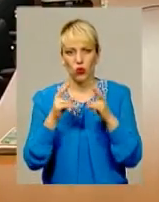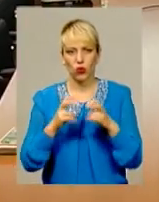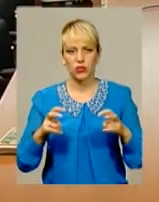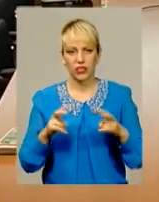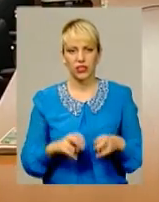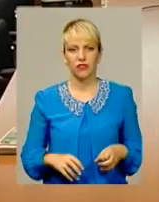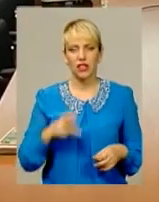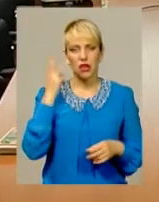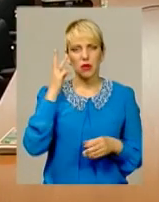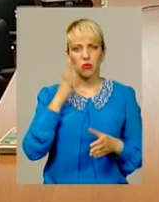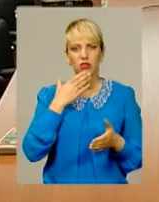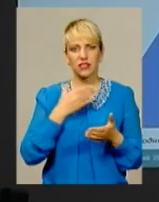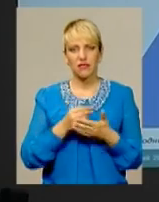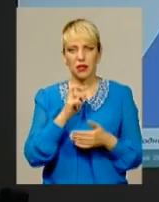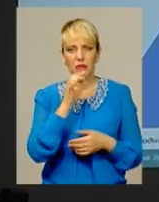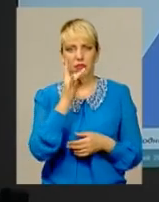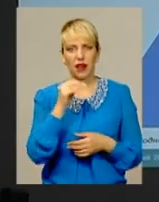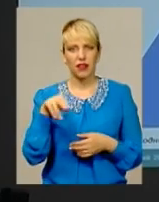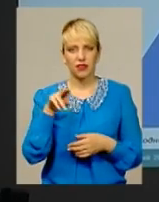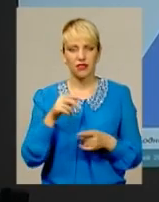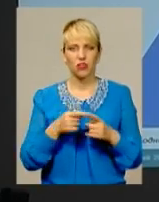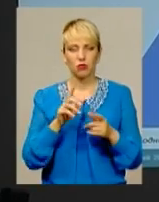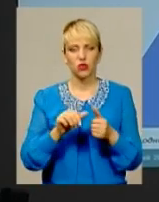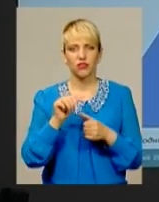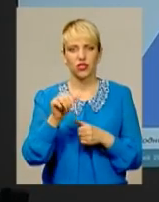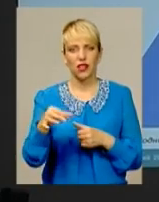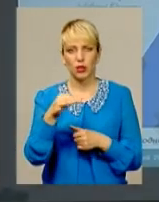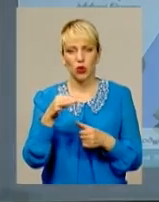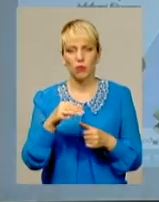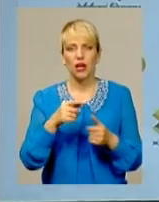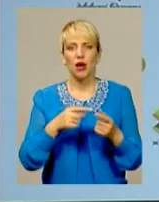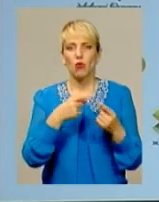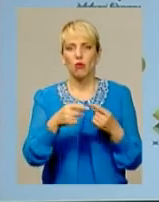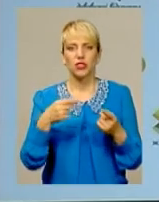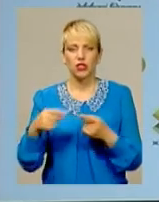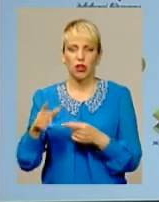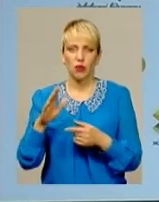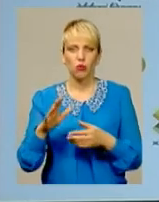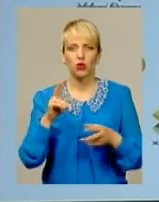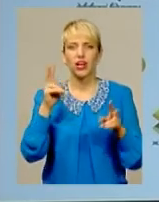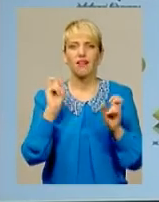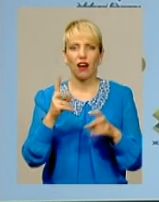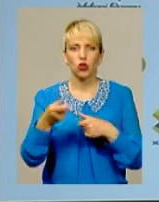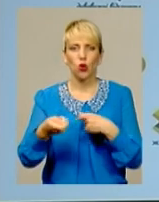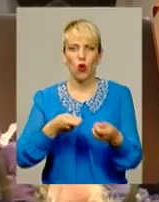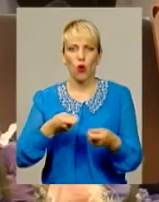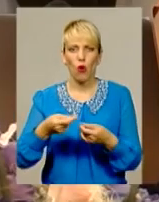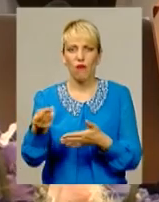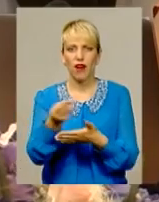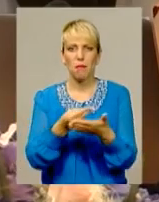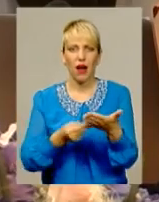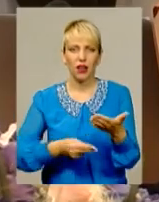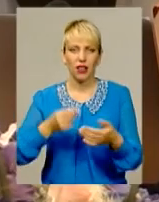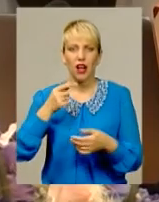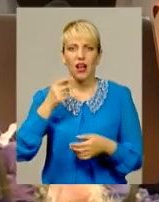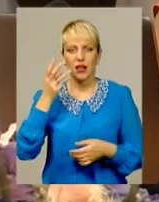Хмельниччина матиме власний бренд. Він буде виділяти область, поміж інших, і служитиме своєрідною торговою маркою регіону. Наразі є чотири